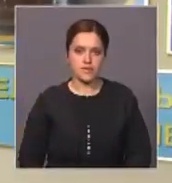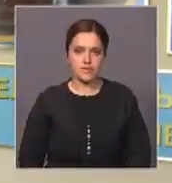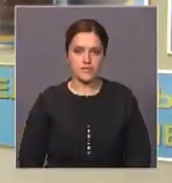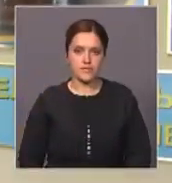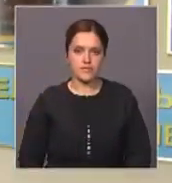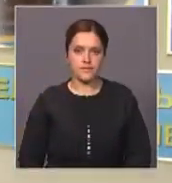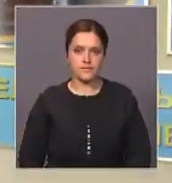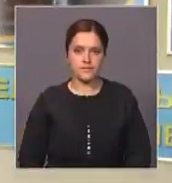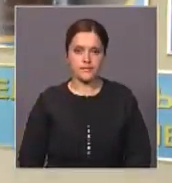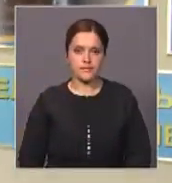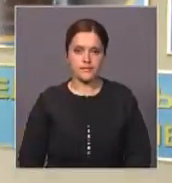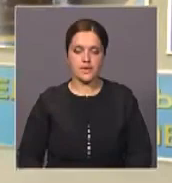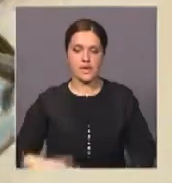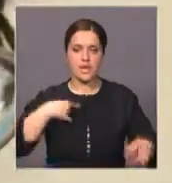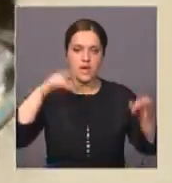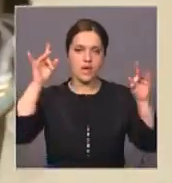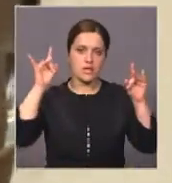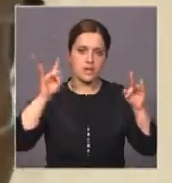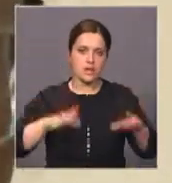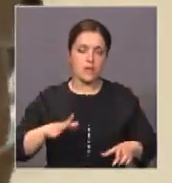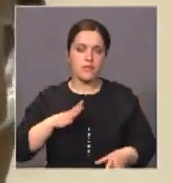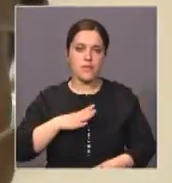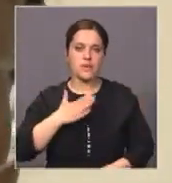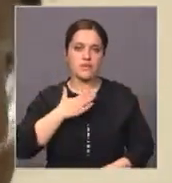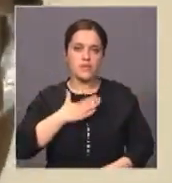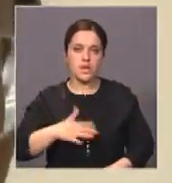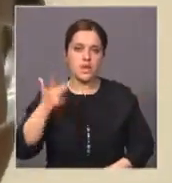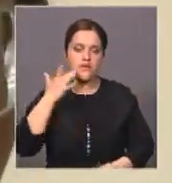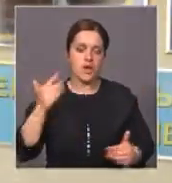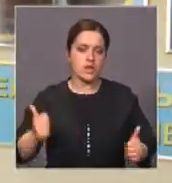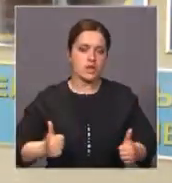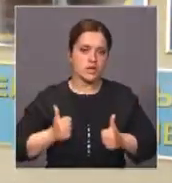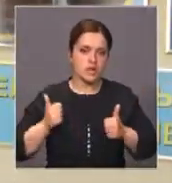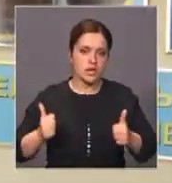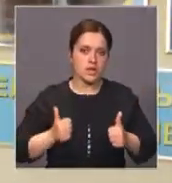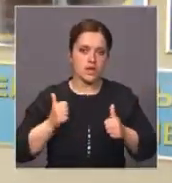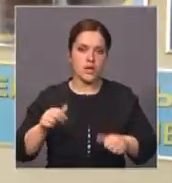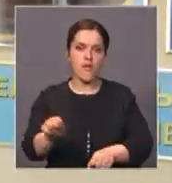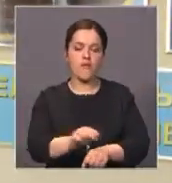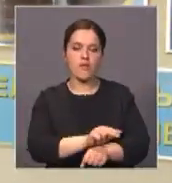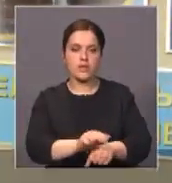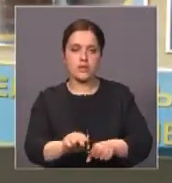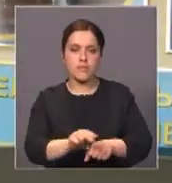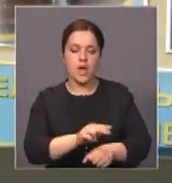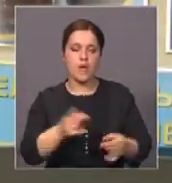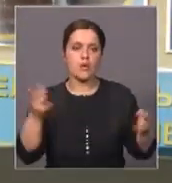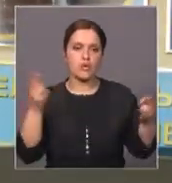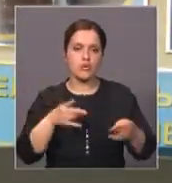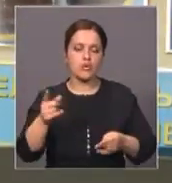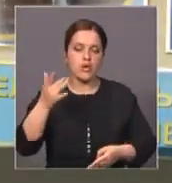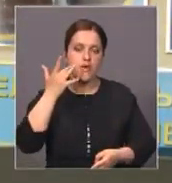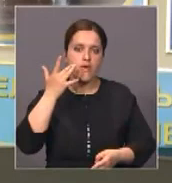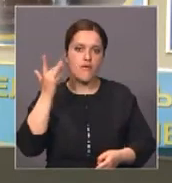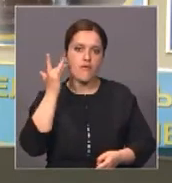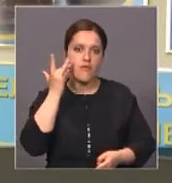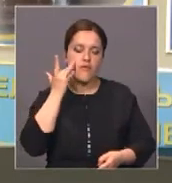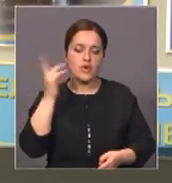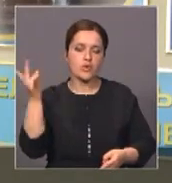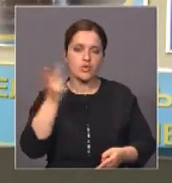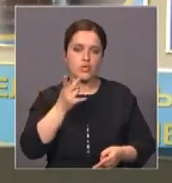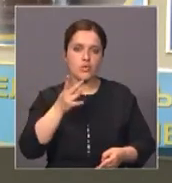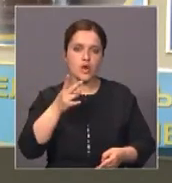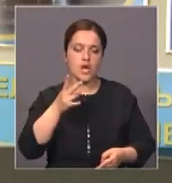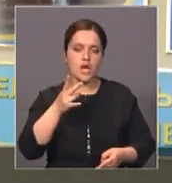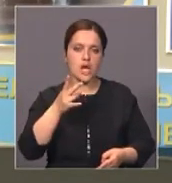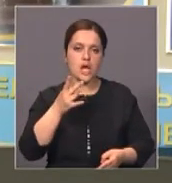неожиданно. Очень приятно. Мы ее всегда старались воспитывать в духе интернационализма. Она у меня еще